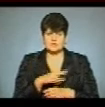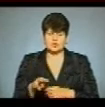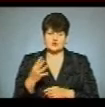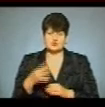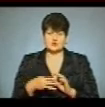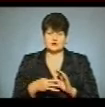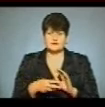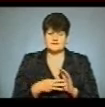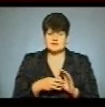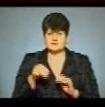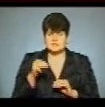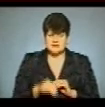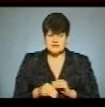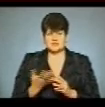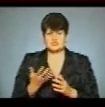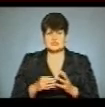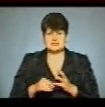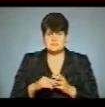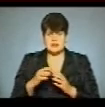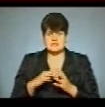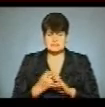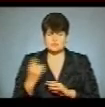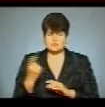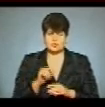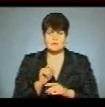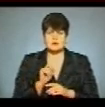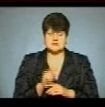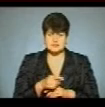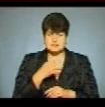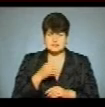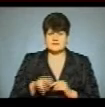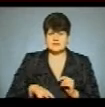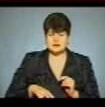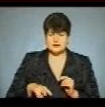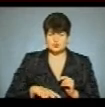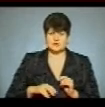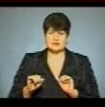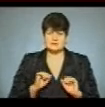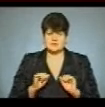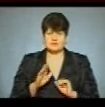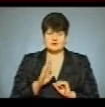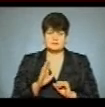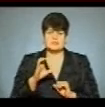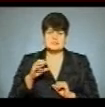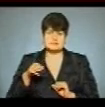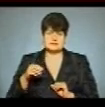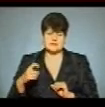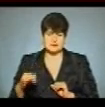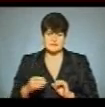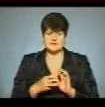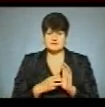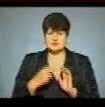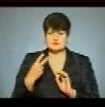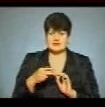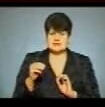тисяч гектарів земель сільськогосподарського призначення, повідомив директор департаменту агропромислового розвитку Володимир Стахів. 820